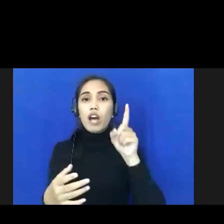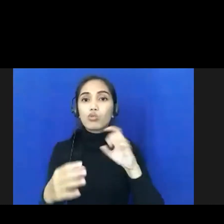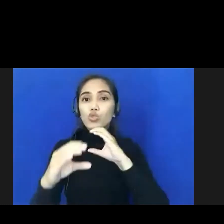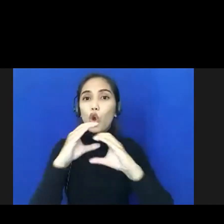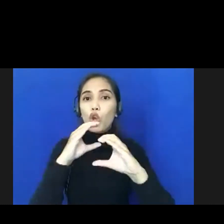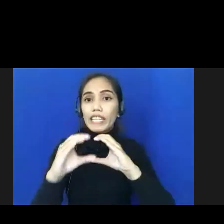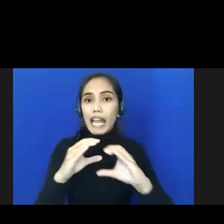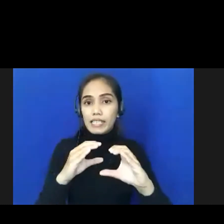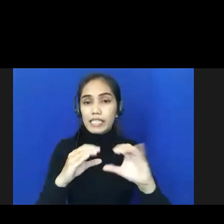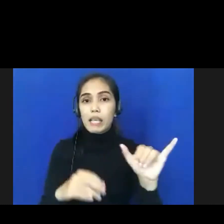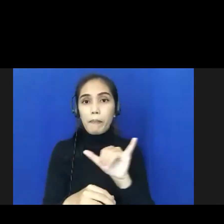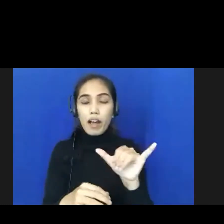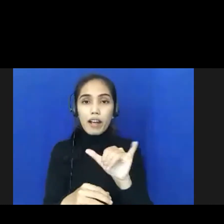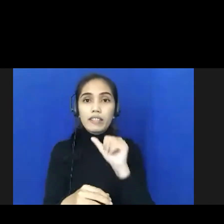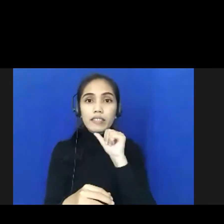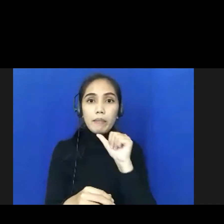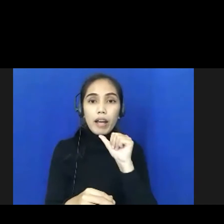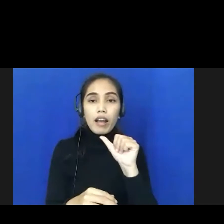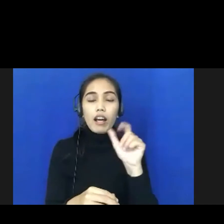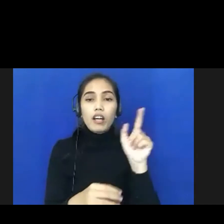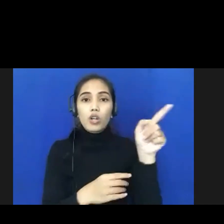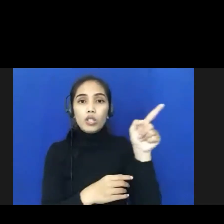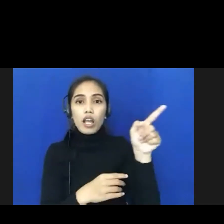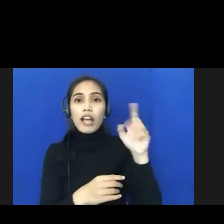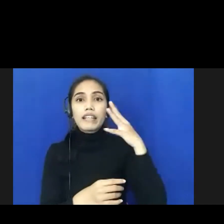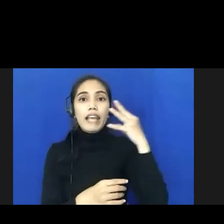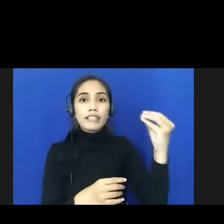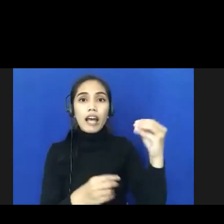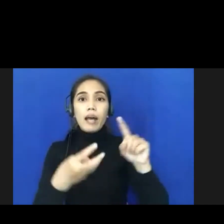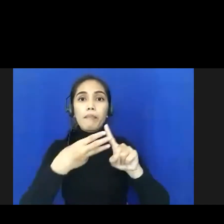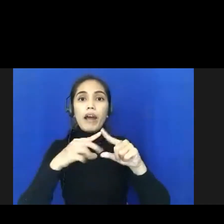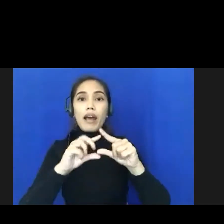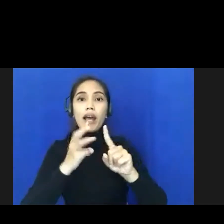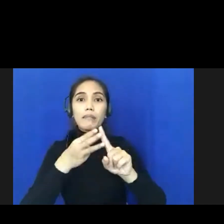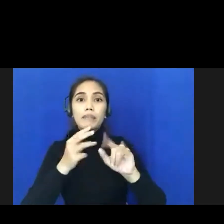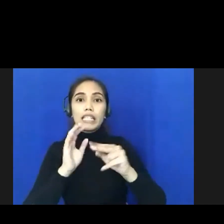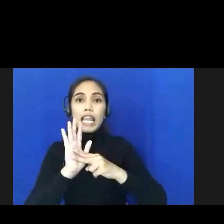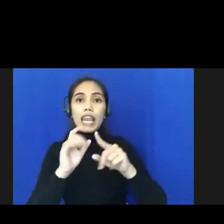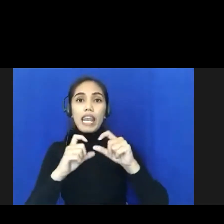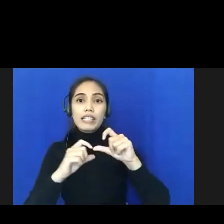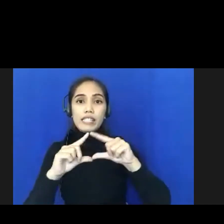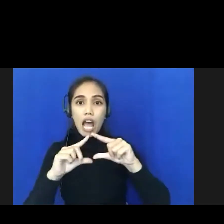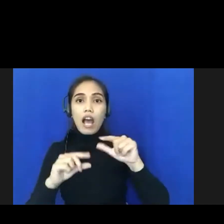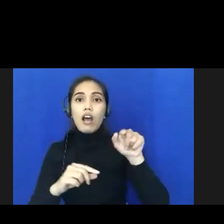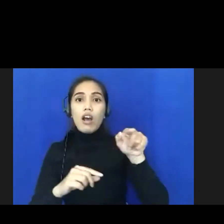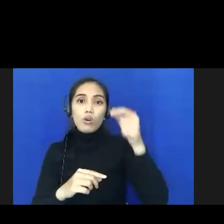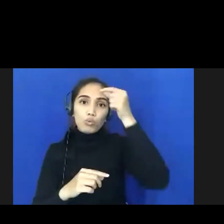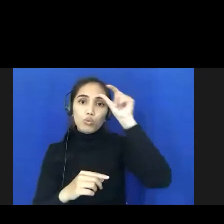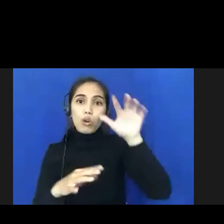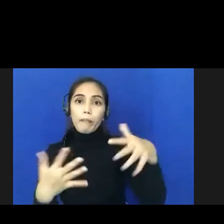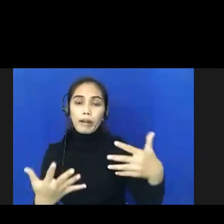dengan desa Babinsa Babinkamtidmas untuk melakukan yang namanya